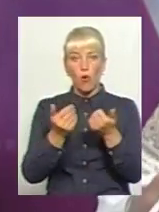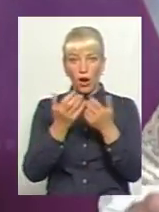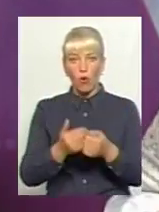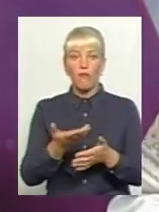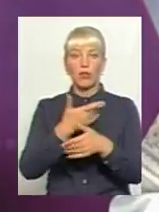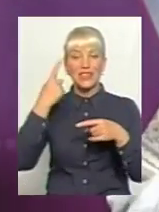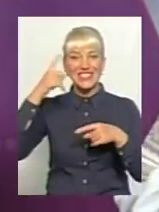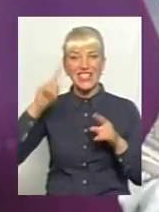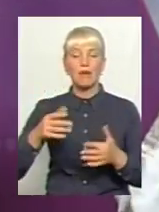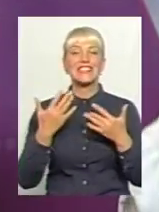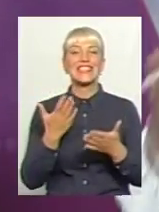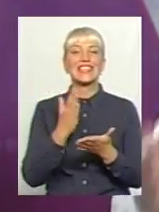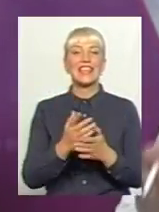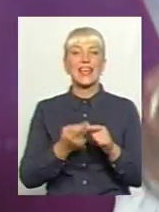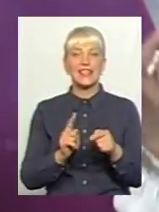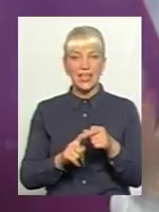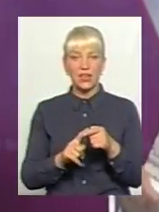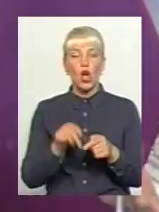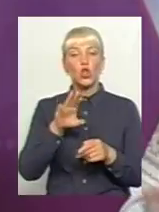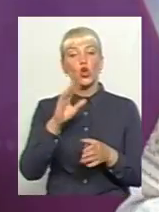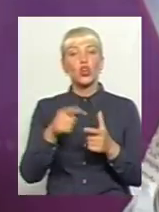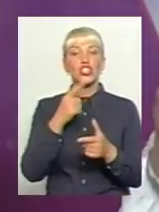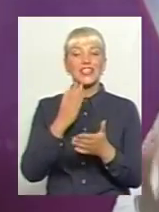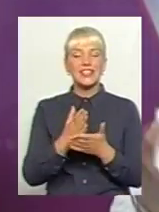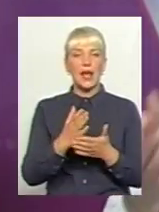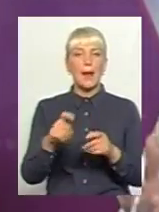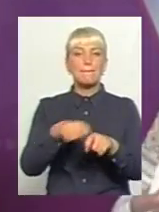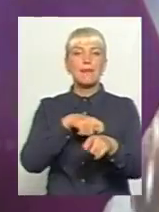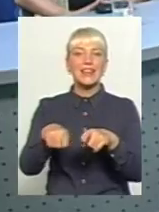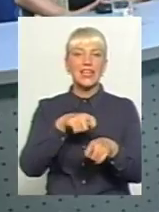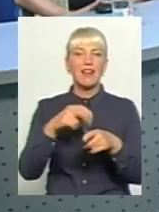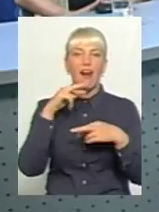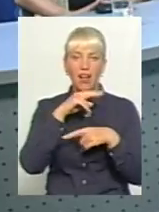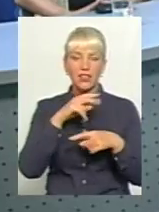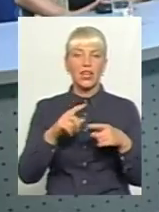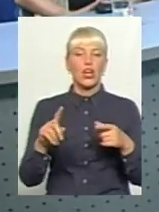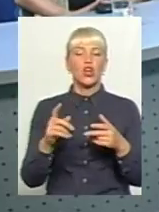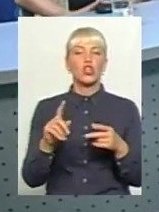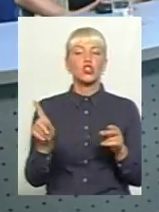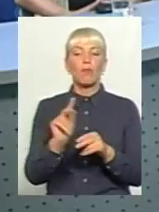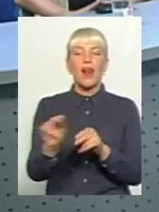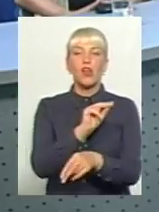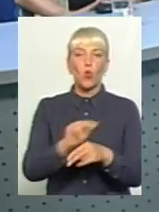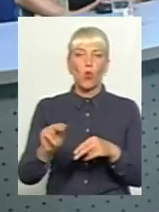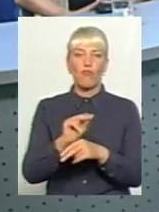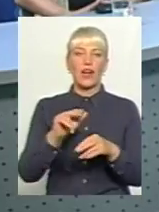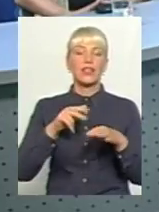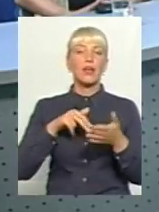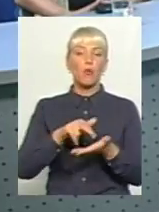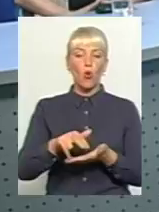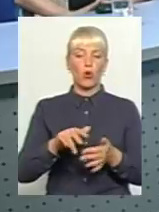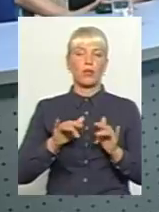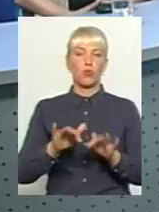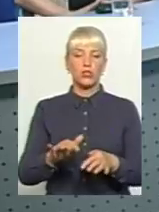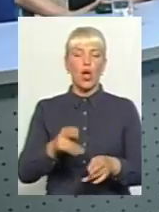ми знаємо, скільки є їх, то чи є розхідний матеріал, чи є можливість лікувати або пройти процедуру отаким от гострим хворим,